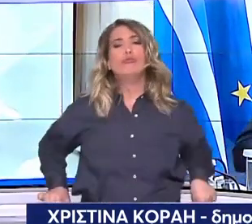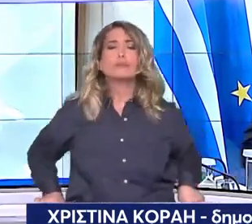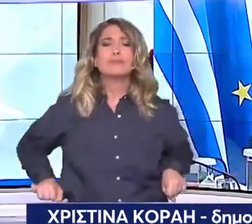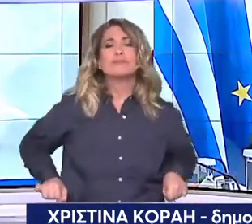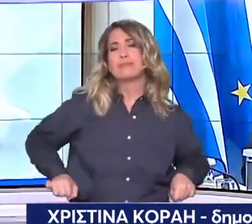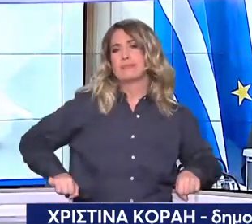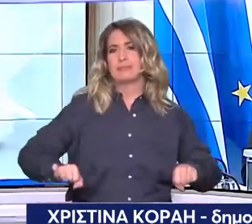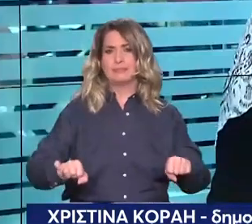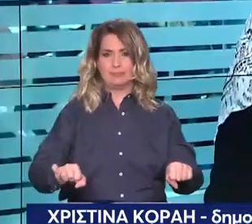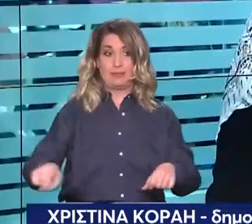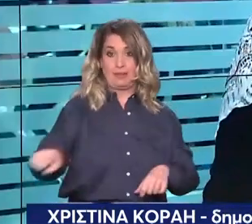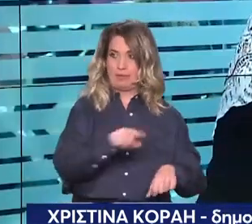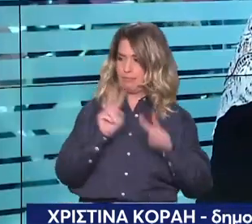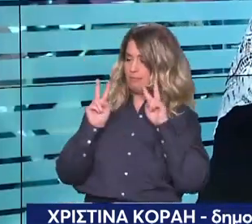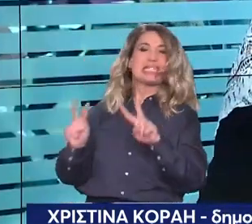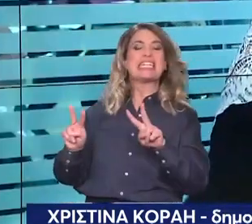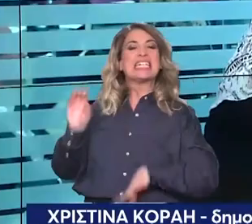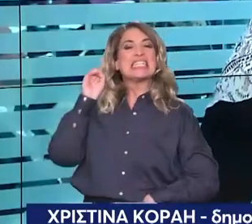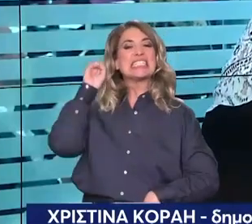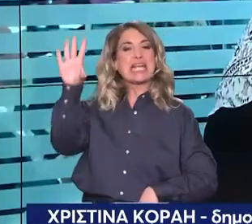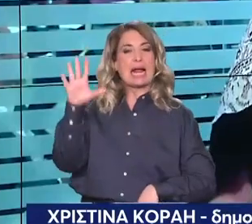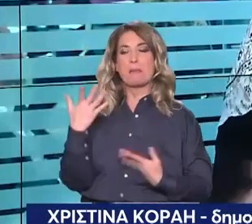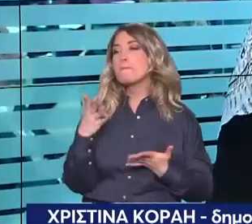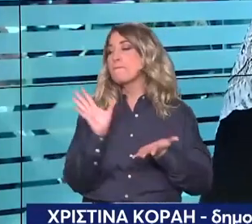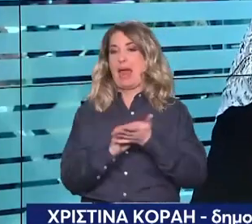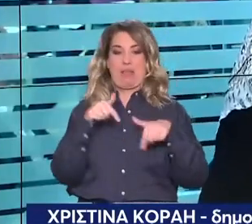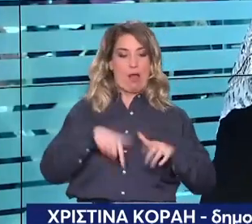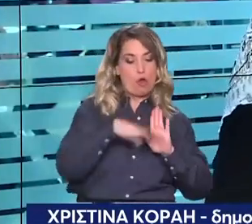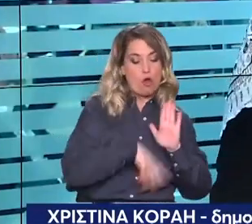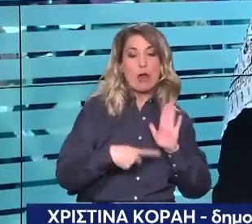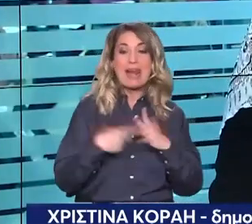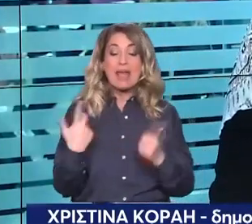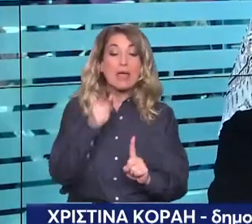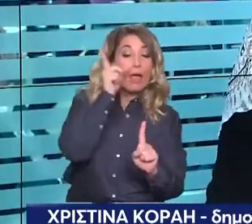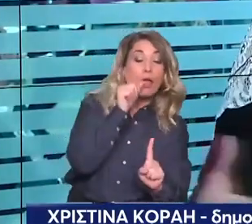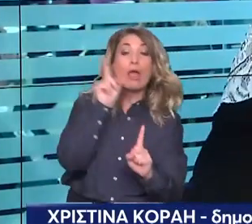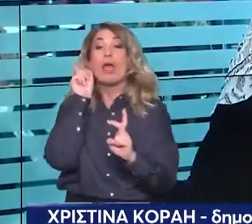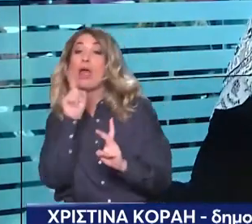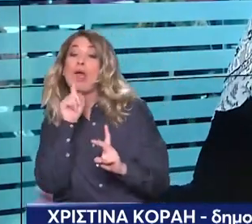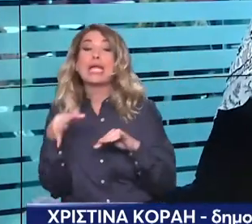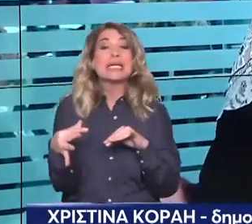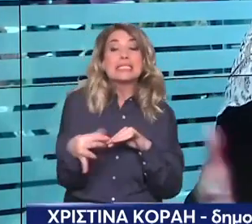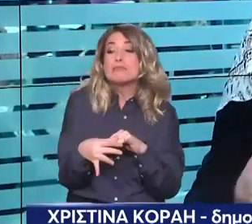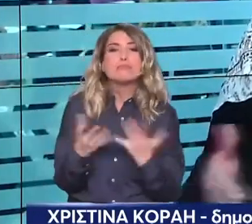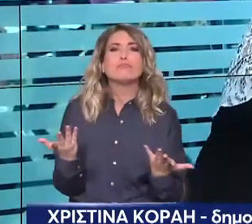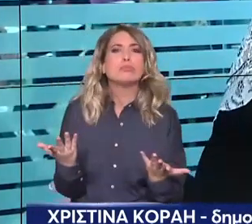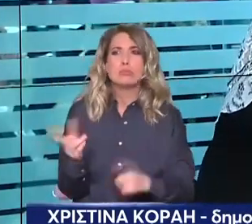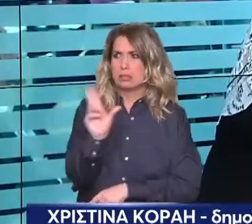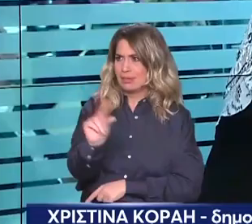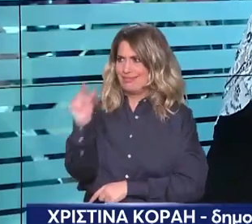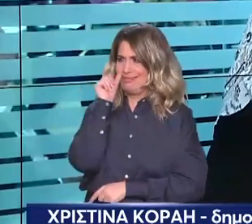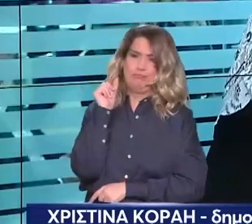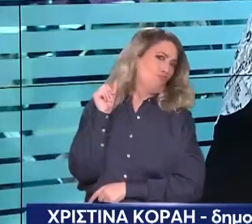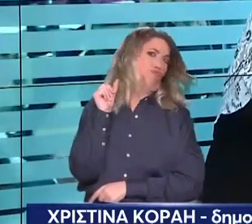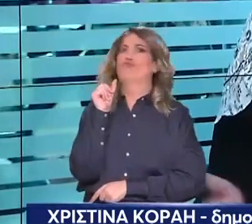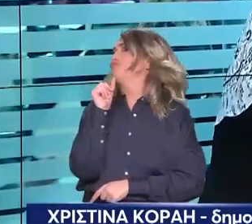τέσσερις ξένοι. Δεν υπάρχει σύζυγος-σύζυγος δηλαδή είναι ο άντρας